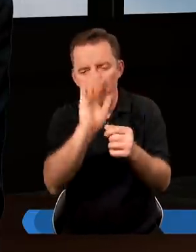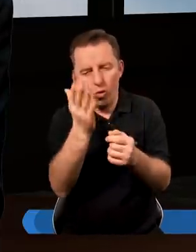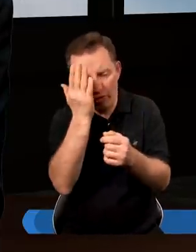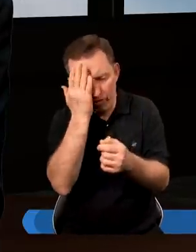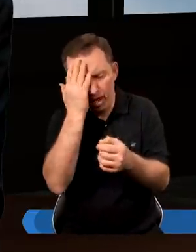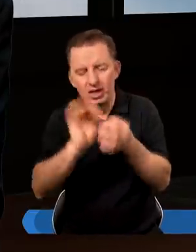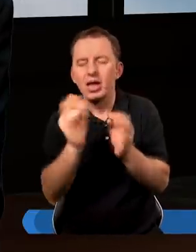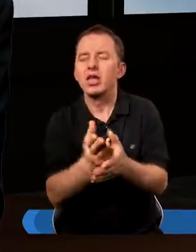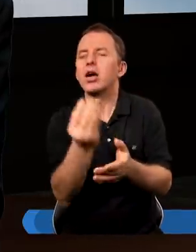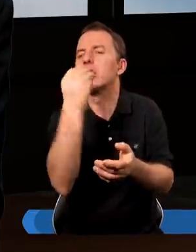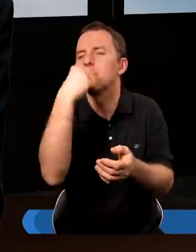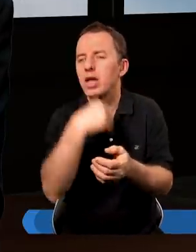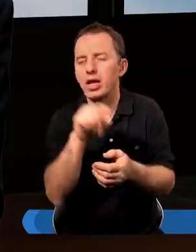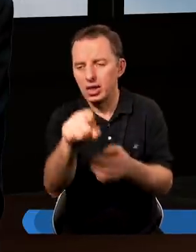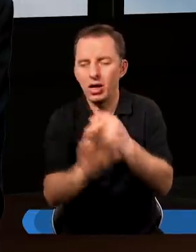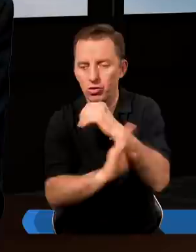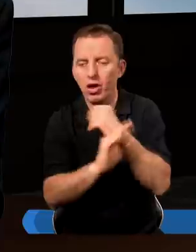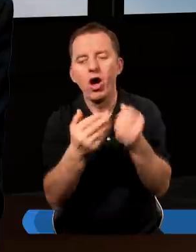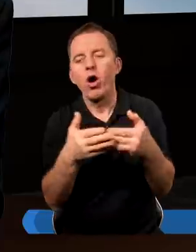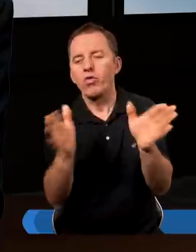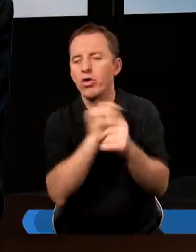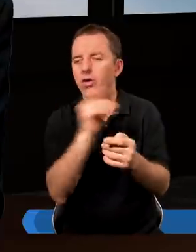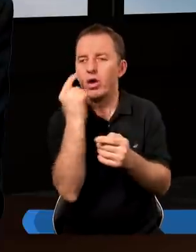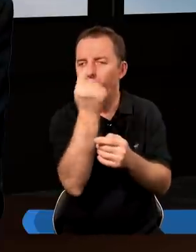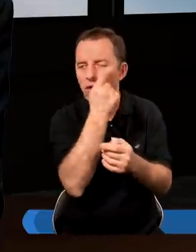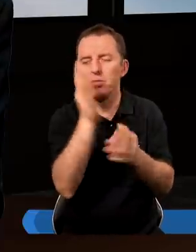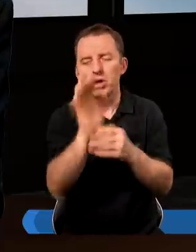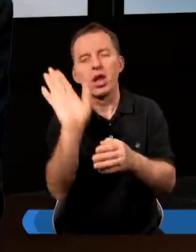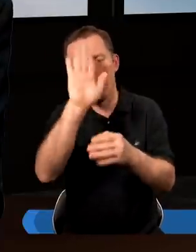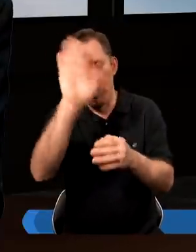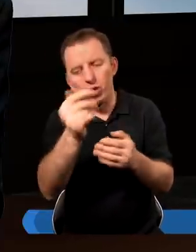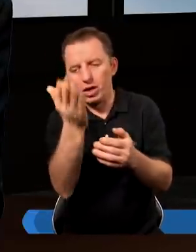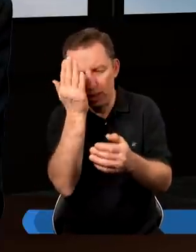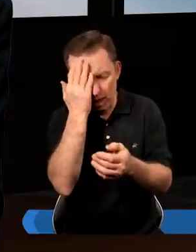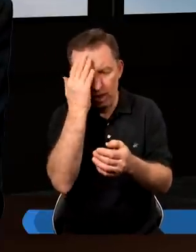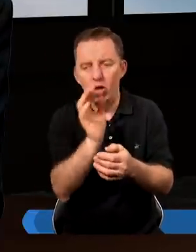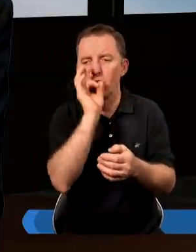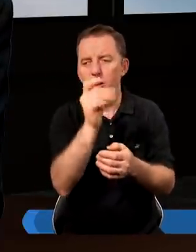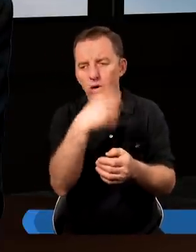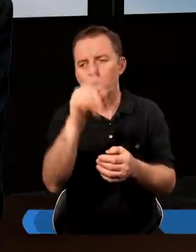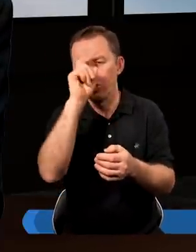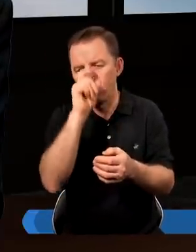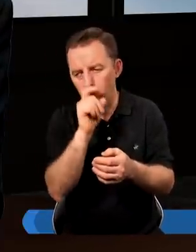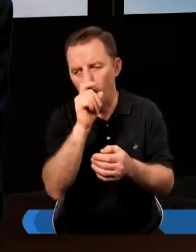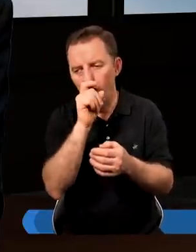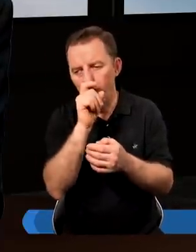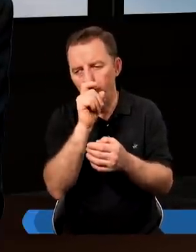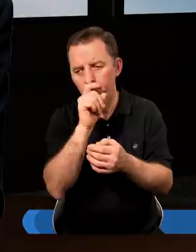Lecz Bóg wie, że gdy tylko zjecie z niego otworzą się Wam oczy i będziecie jak Bóg znający dobro i zło.